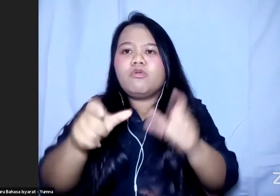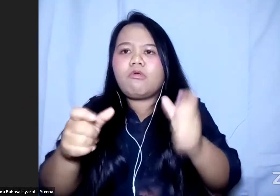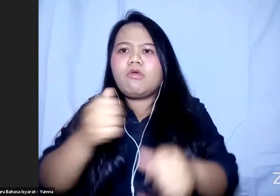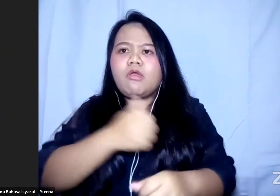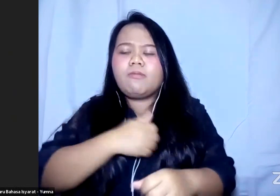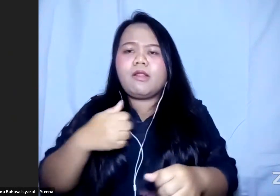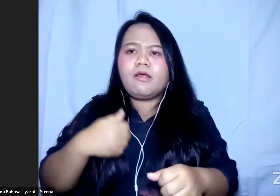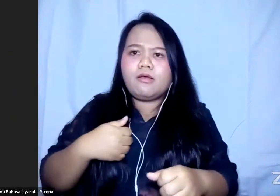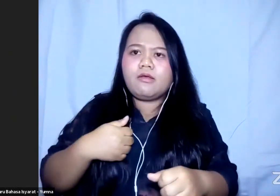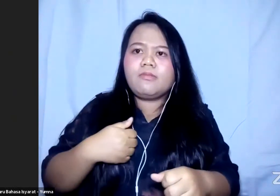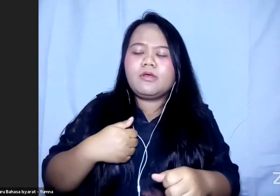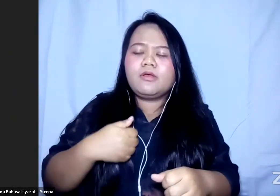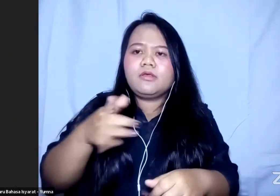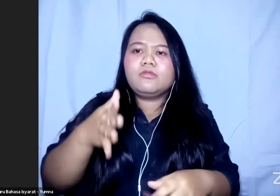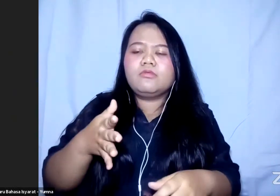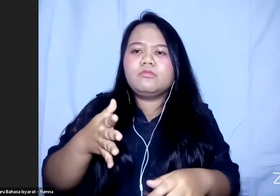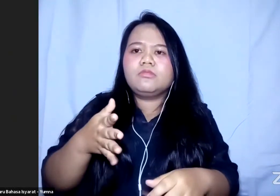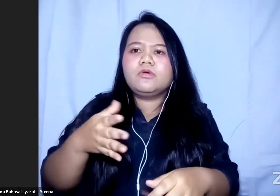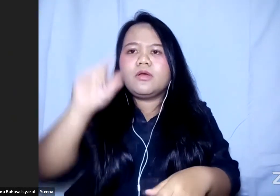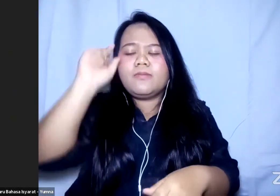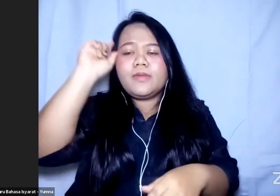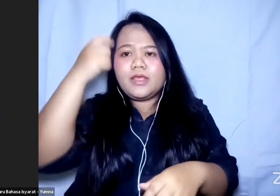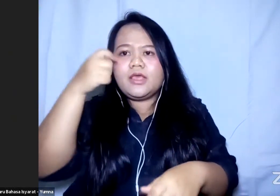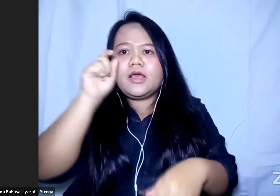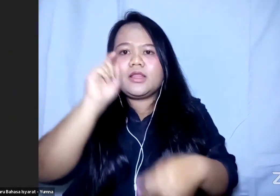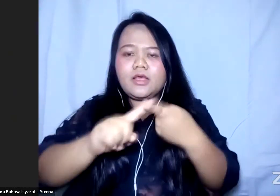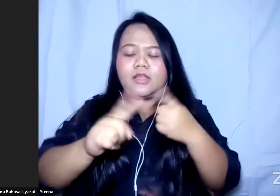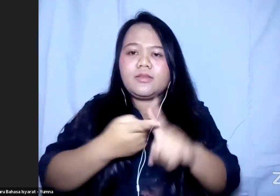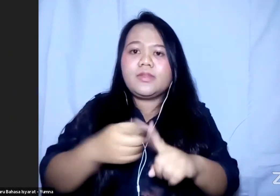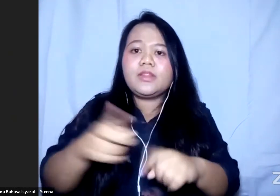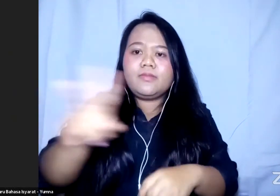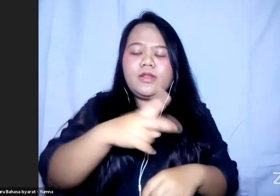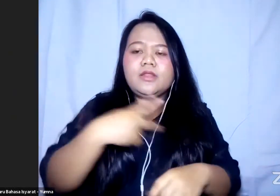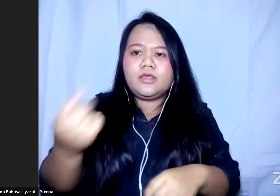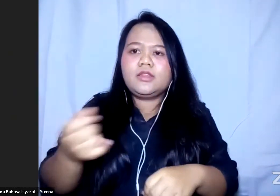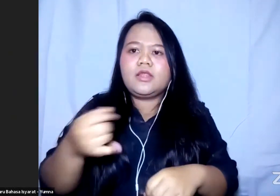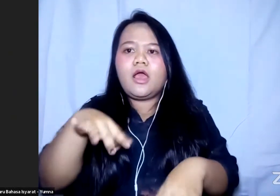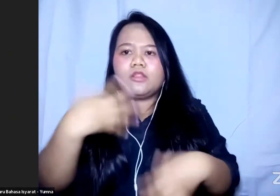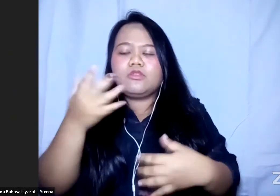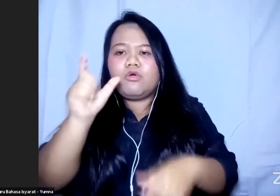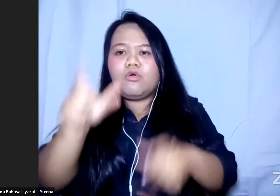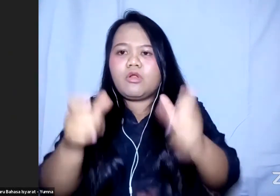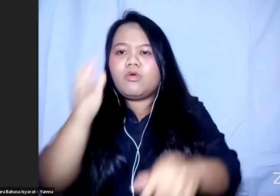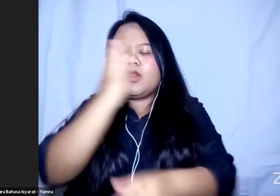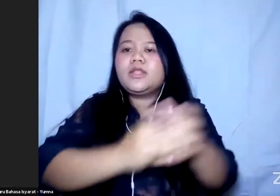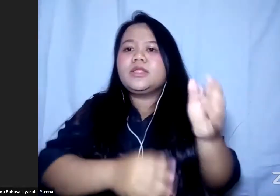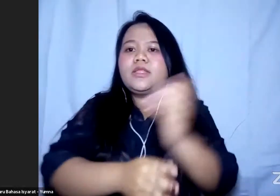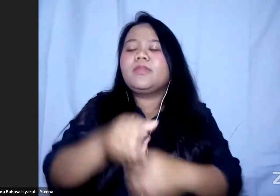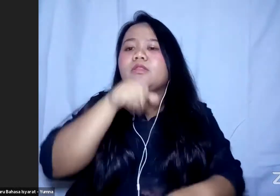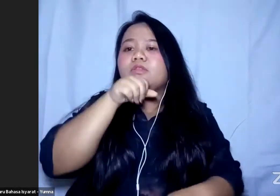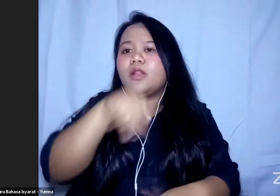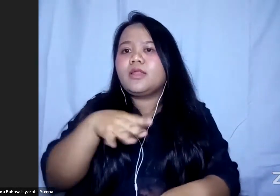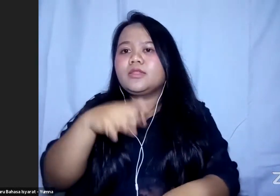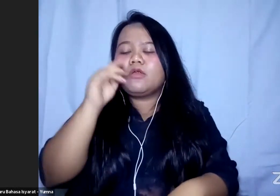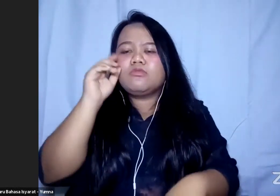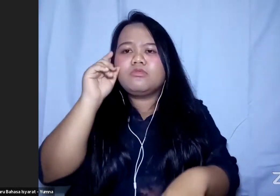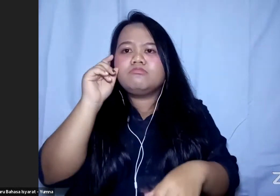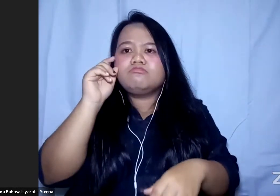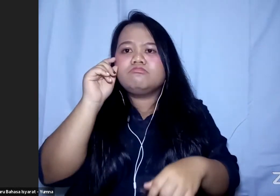selalu mengingatkan Teman-teman kita atau orang dengan disabilitas Dan lansia untuk tetap patuh prosedur